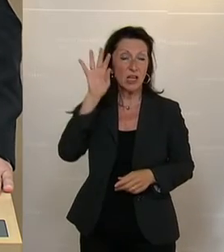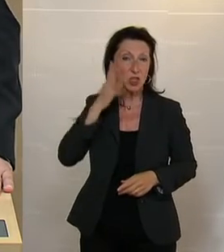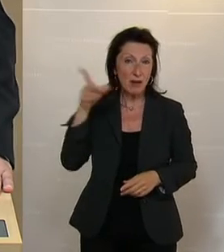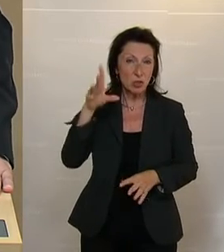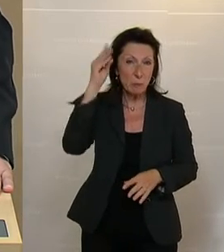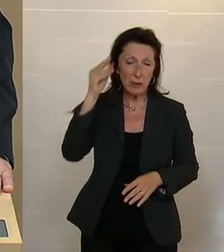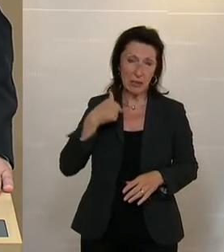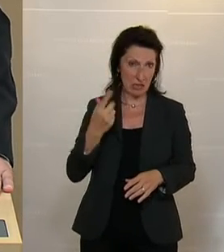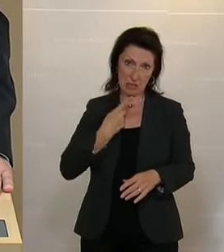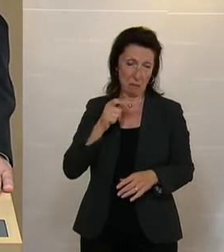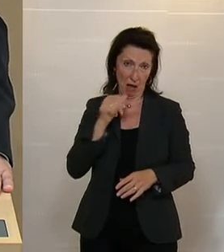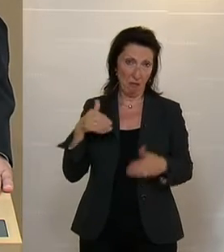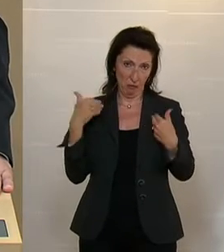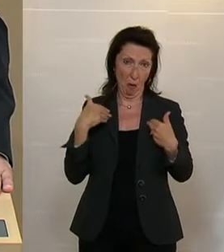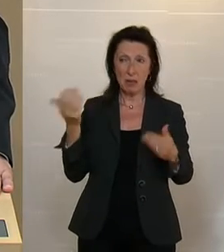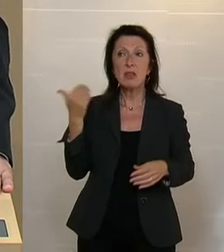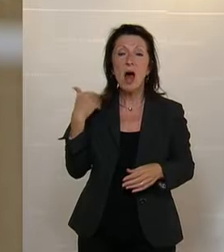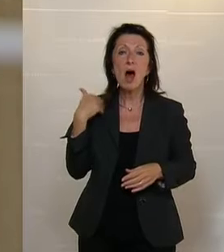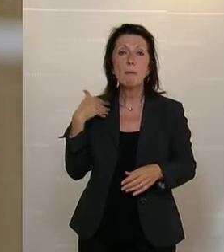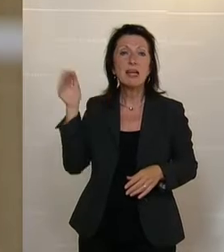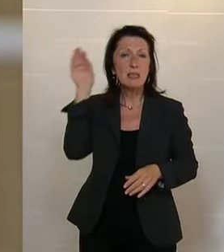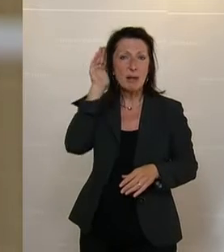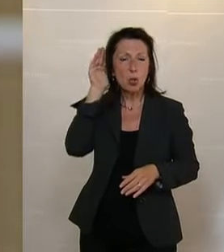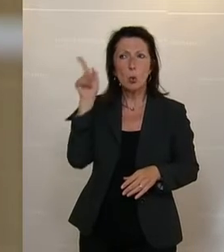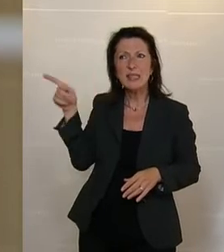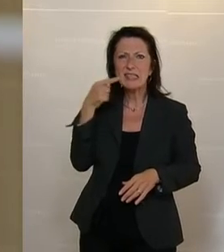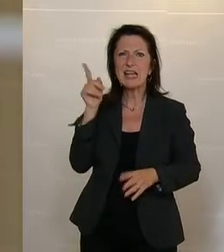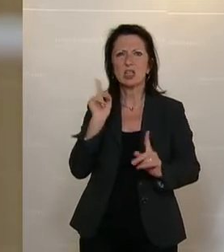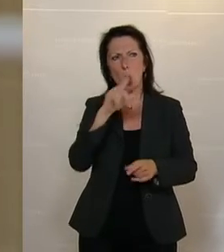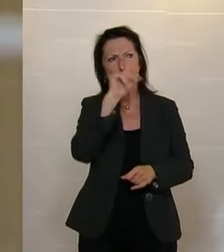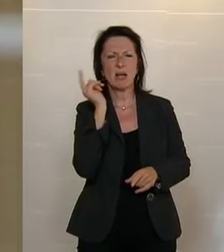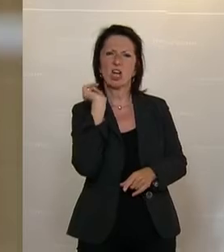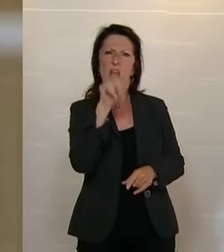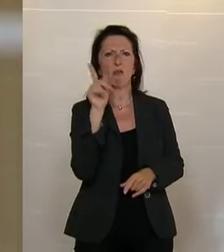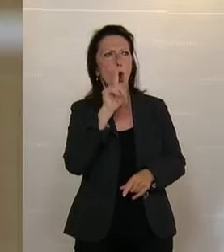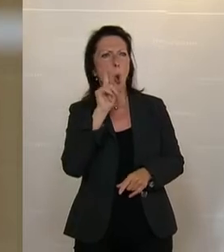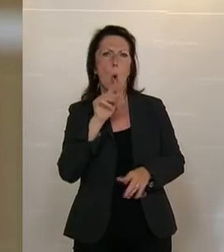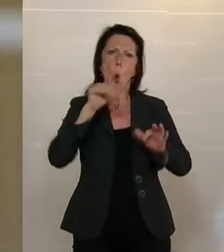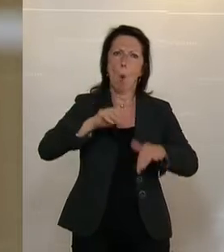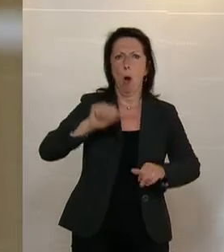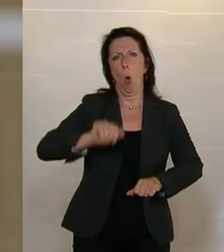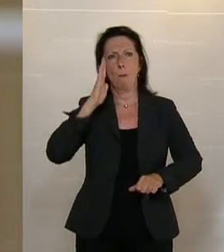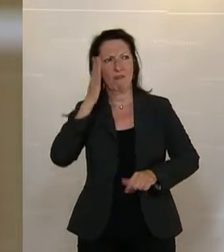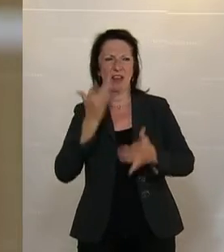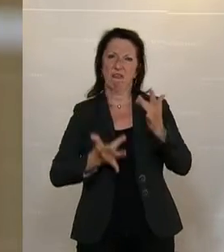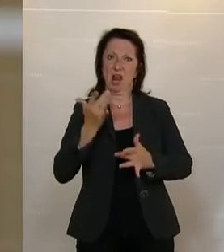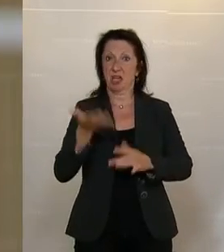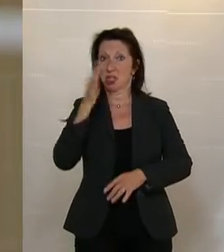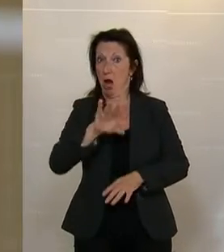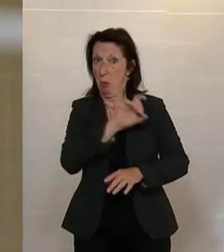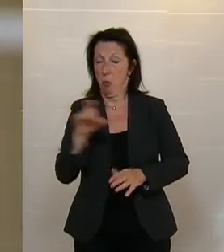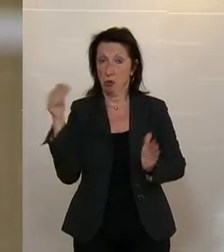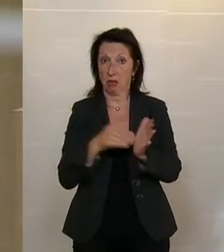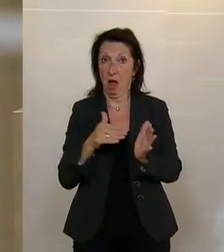Ich war nicht glücklich darüber, wo sie was denn kurz gesagt hat, man muss Menschen anlügen und sagen, dass Oma und Opa vielleicht sterben werden und 100.000 Tote.